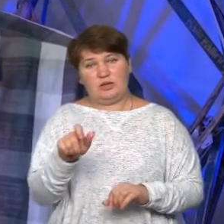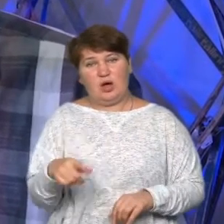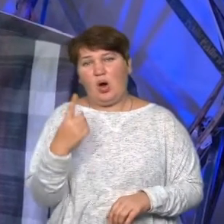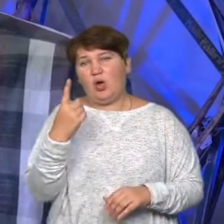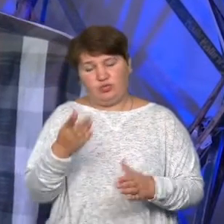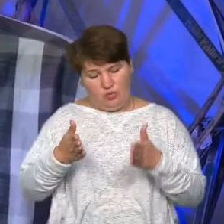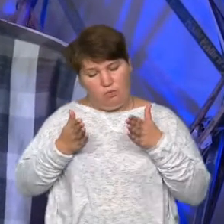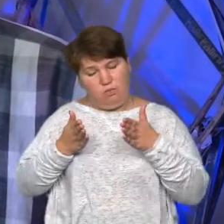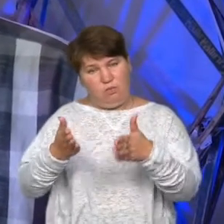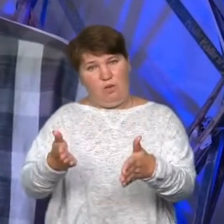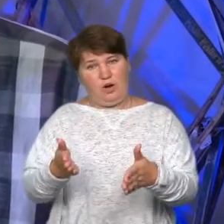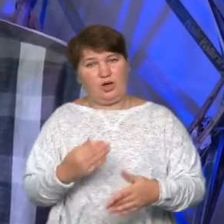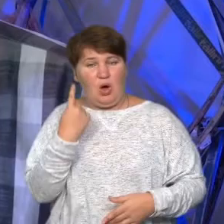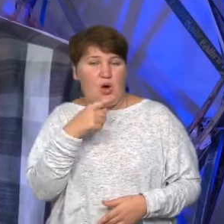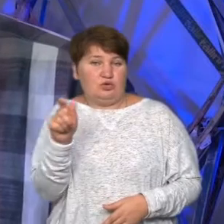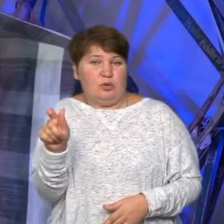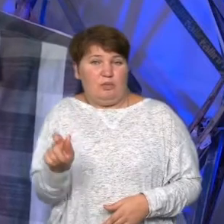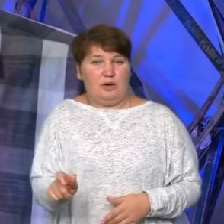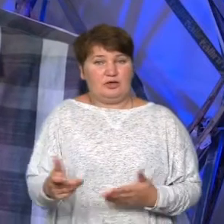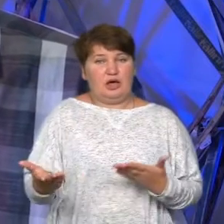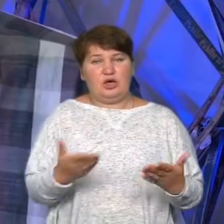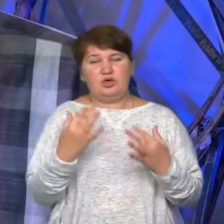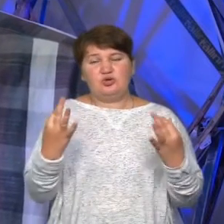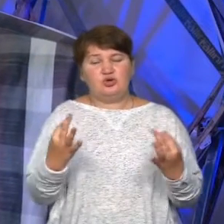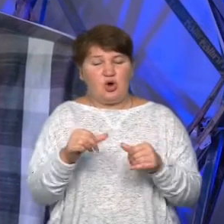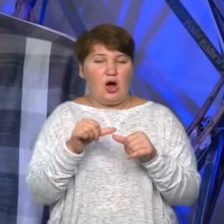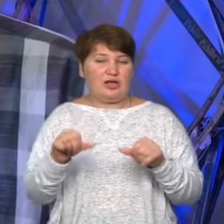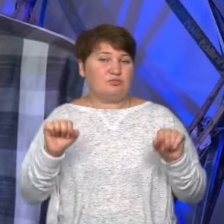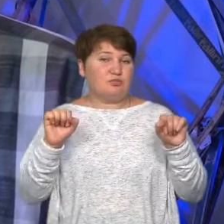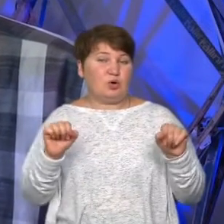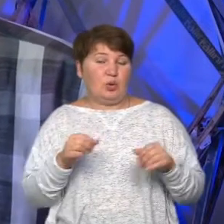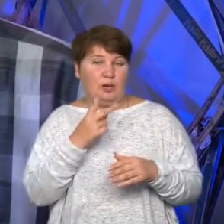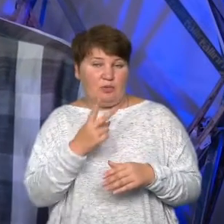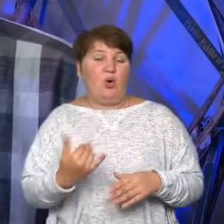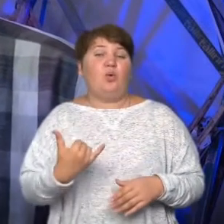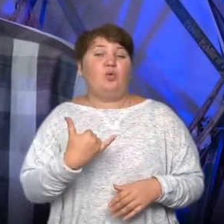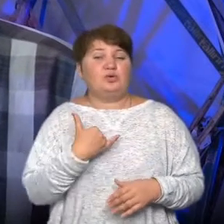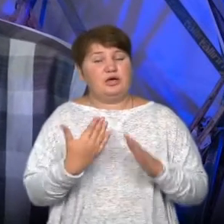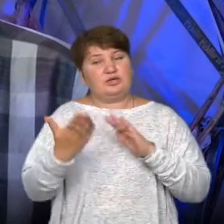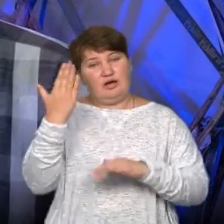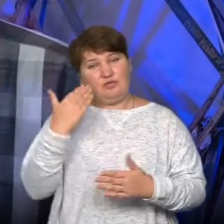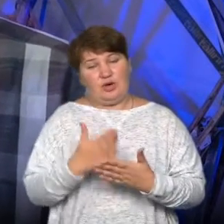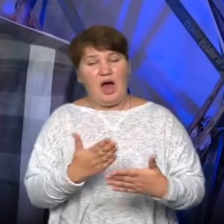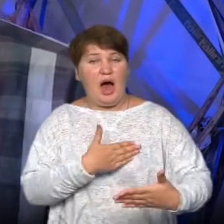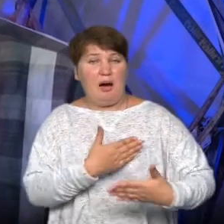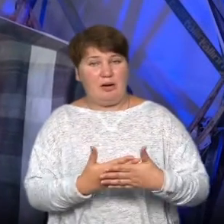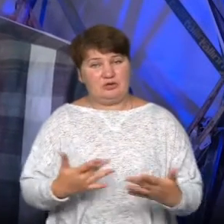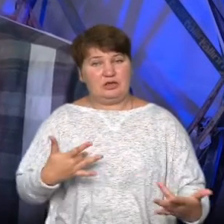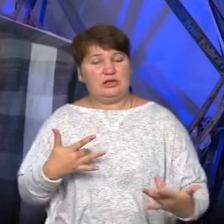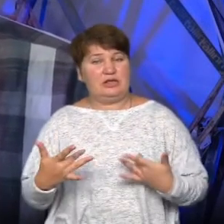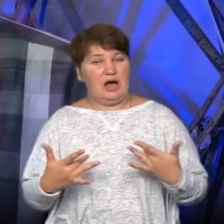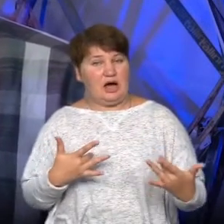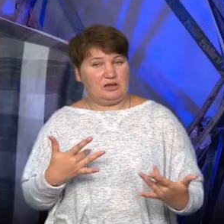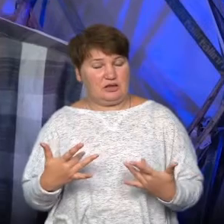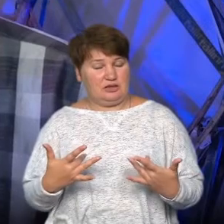особистості, якісь спорт більше не бачать. У нас давно функціонує аматорський театр «Браво». І от на